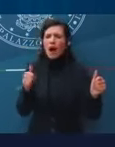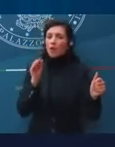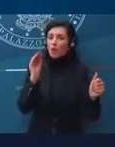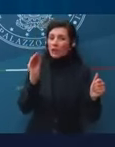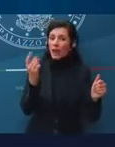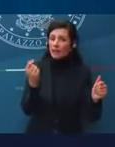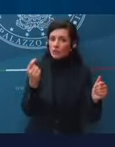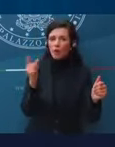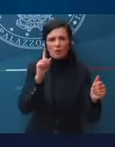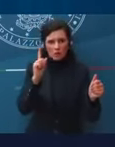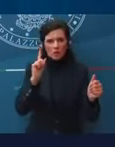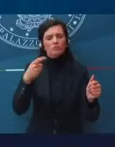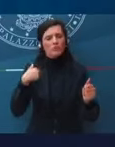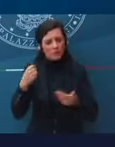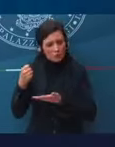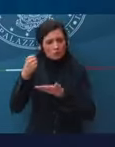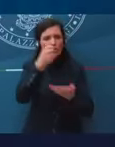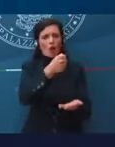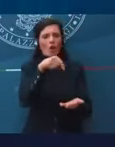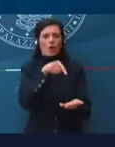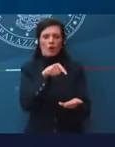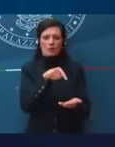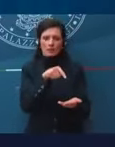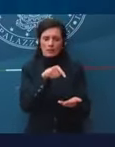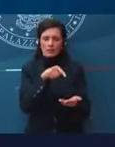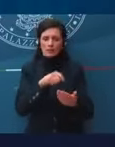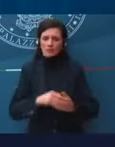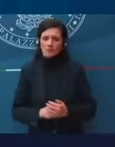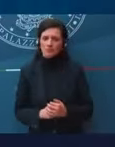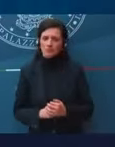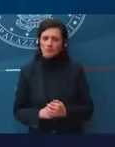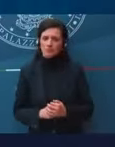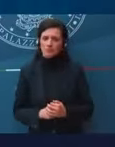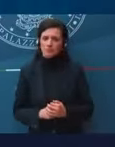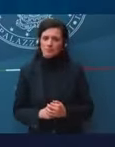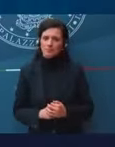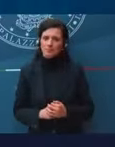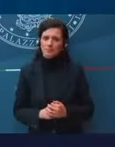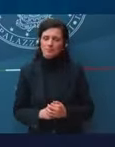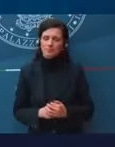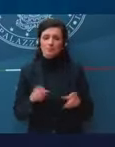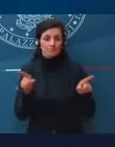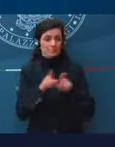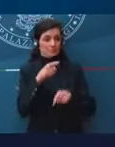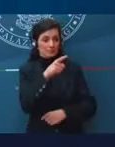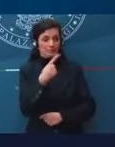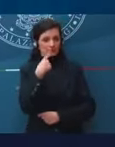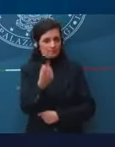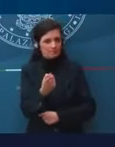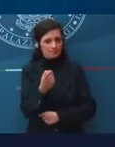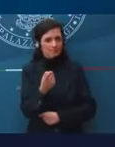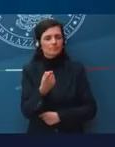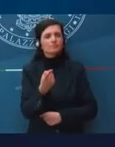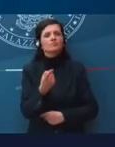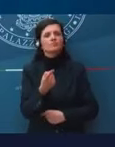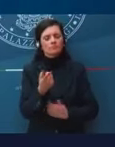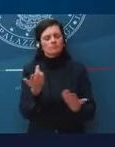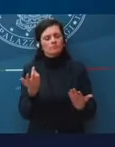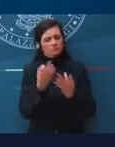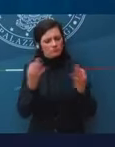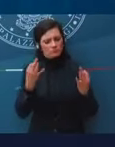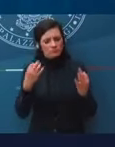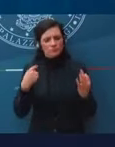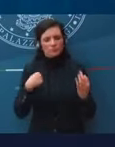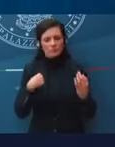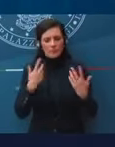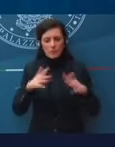danno soldi. Quindi, e come d'altronde, lei giustamente ricordava, io ho cominciato